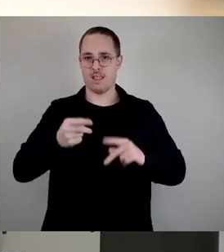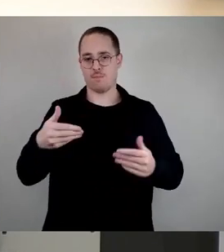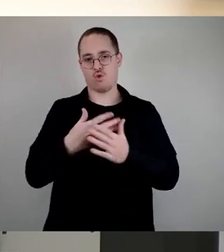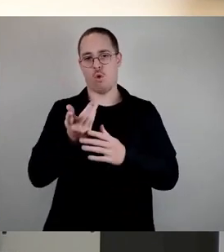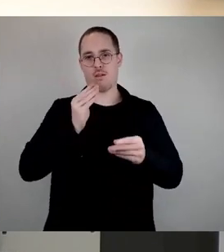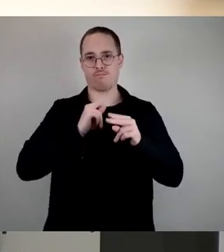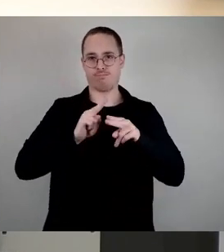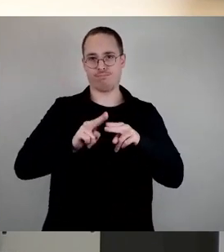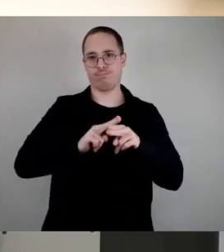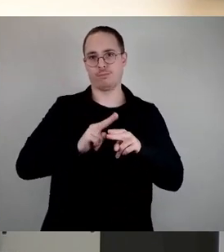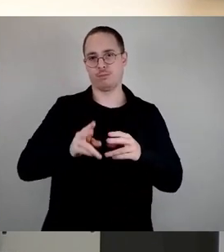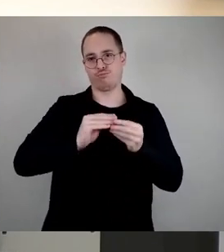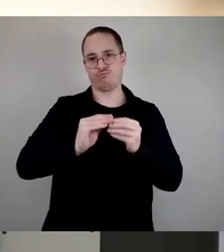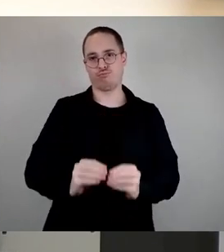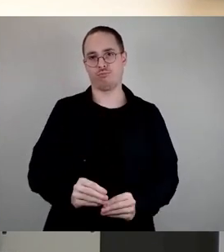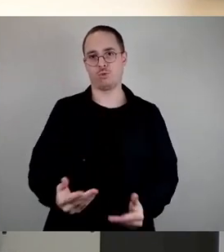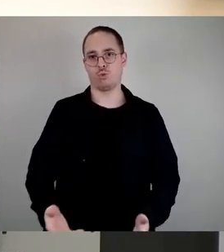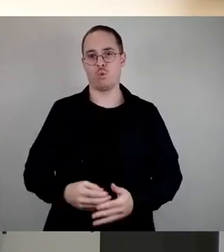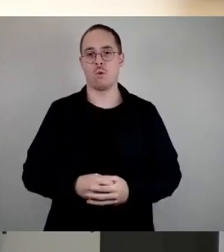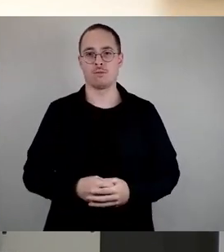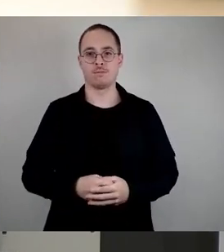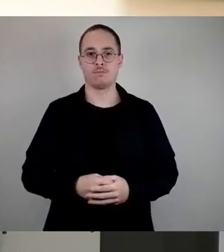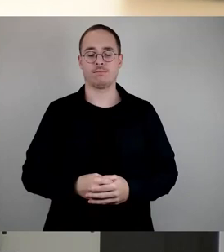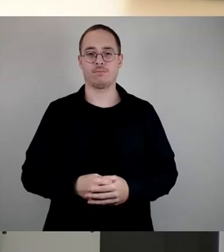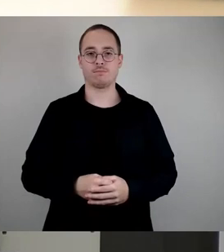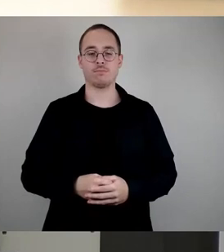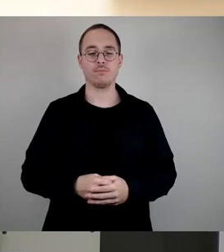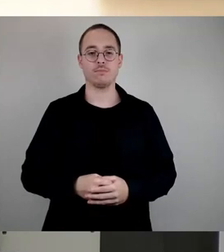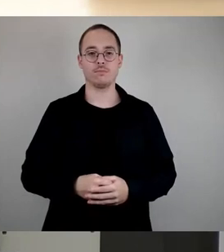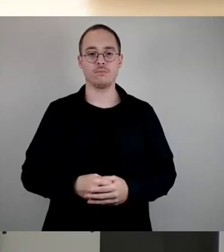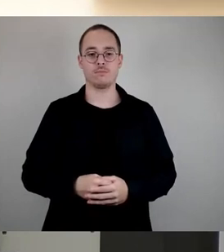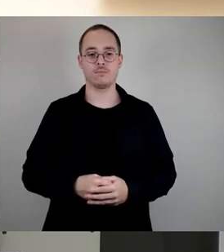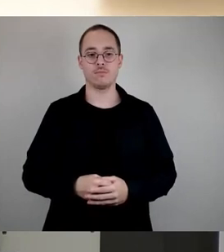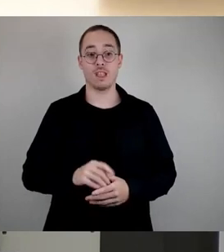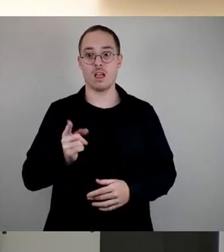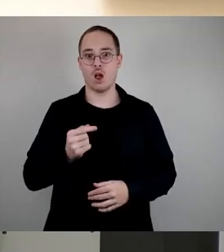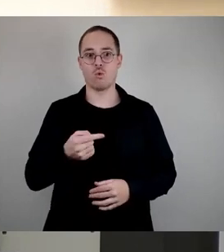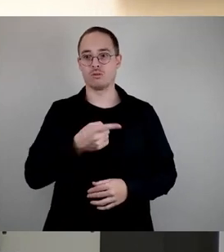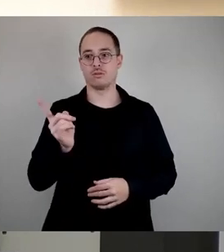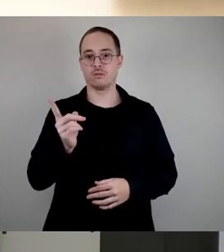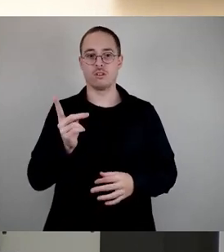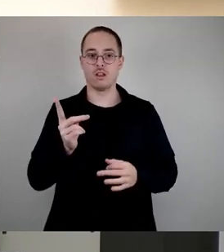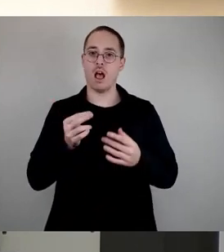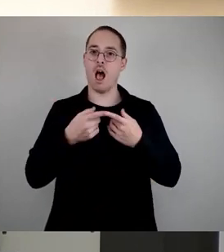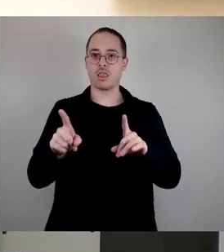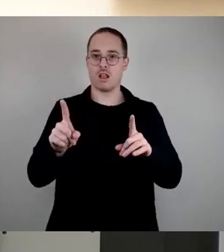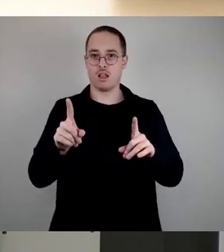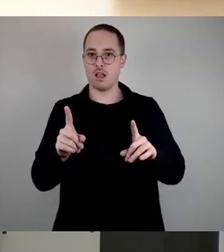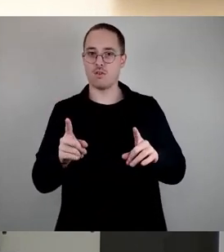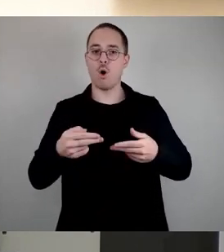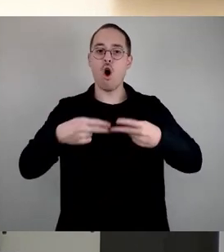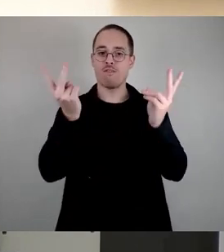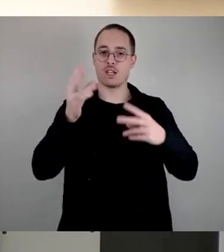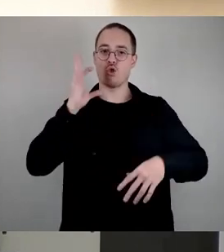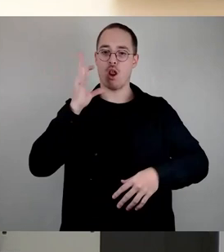vernünftig in das Konzept aufnimmt und dann auch sämtliche andere öffentliche Toiletten, die in dieser Stadt existieren. In dieser Vorlage